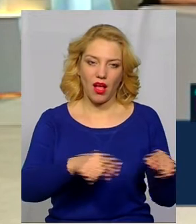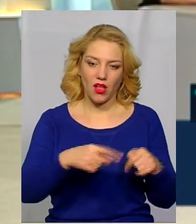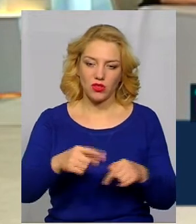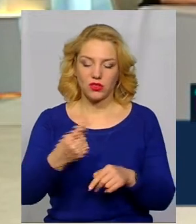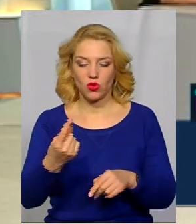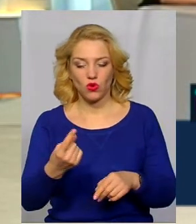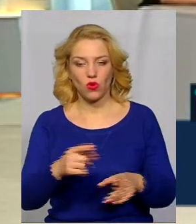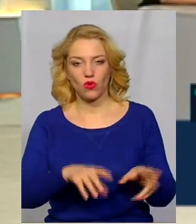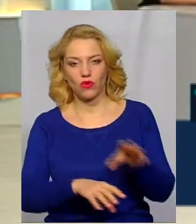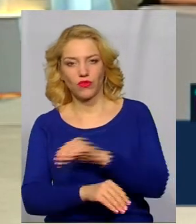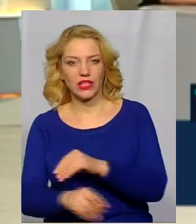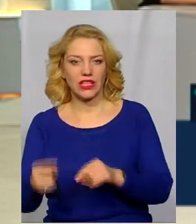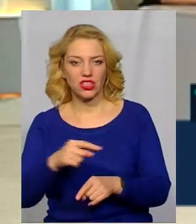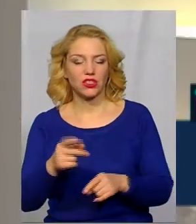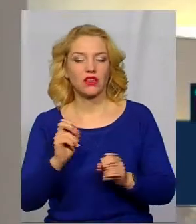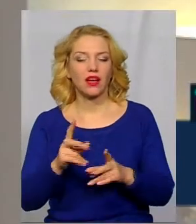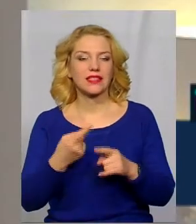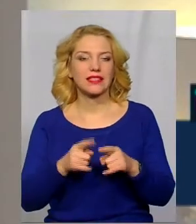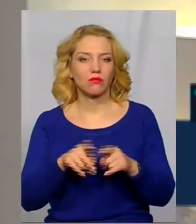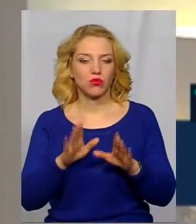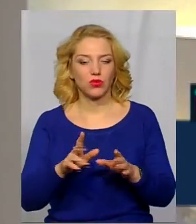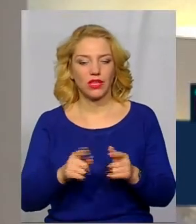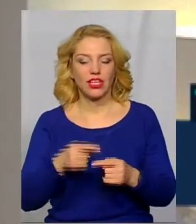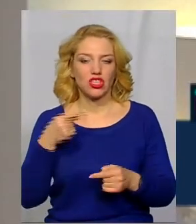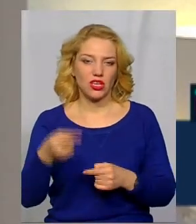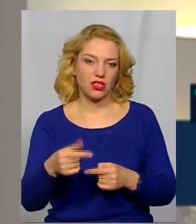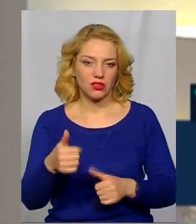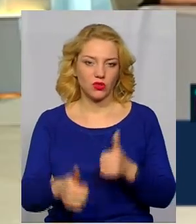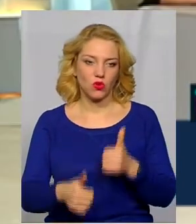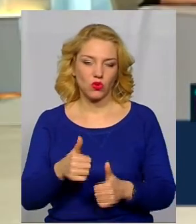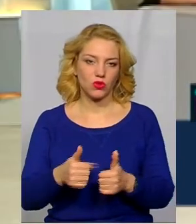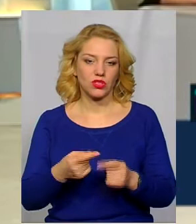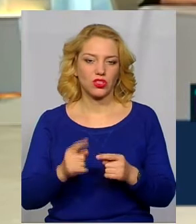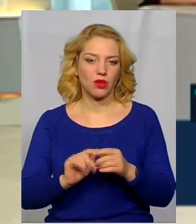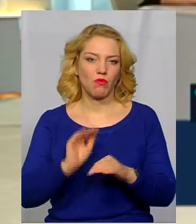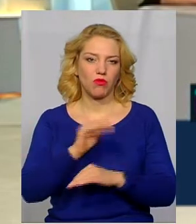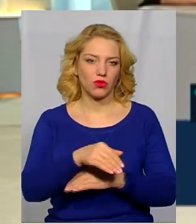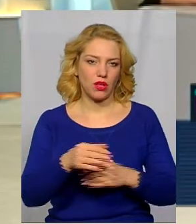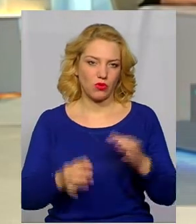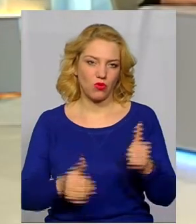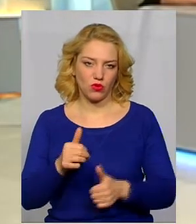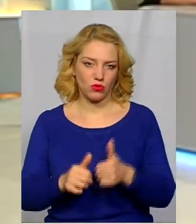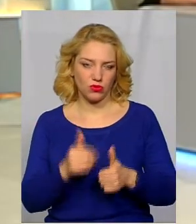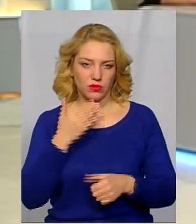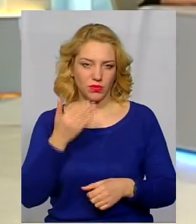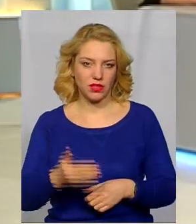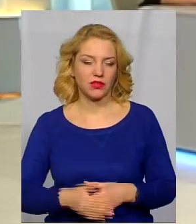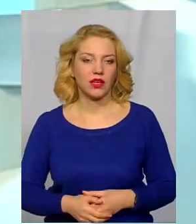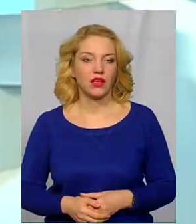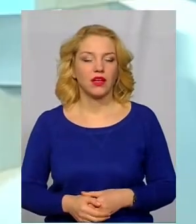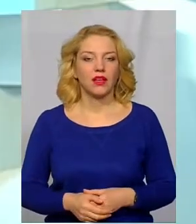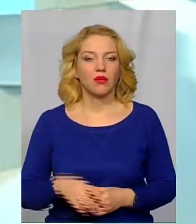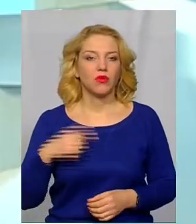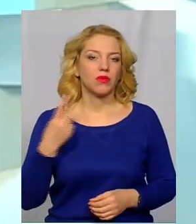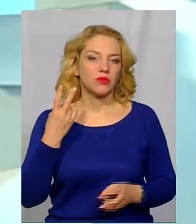то це буде так само через конкурс, чи це поза конкурсом відбувається? Ну, по-перше, ми маємо розуміти,